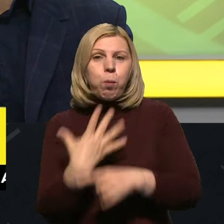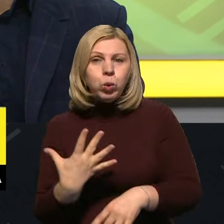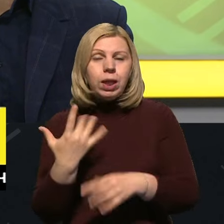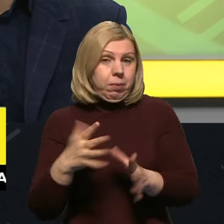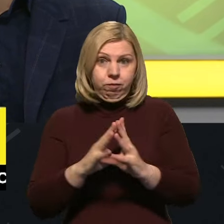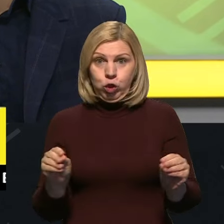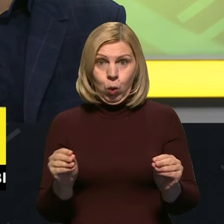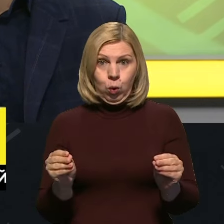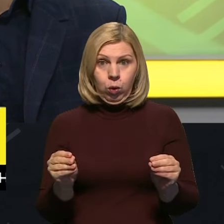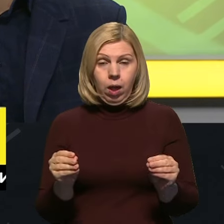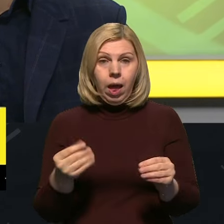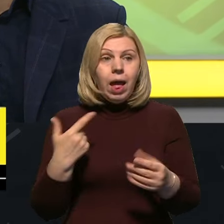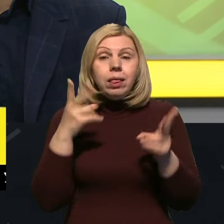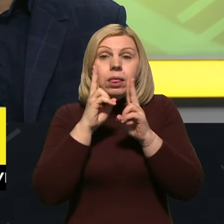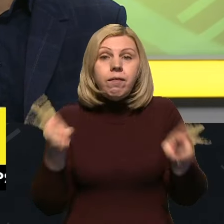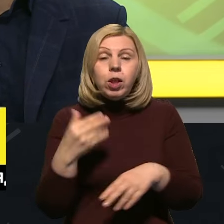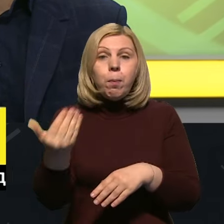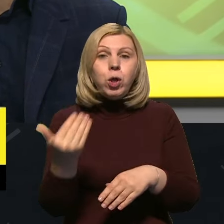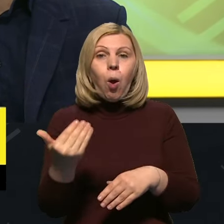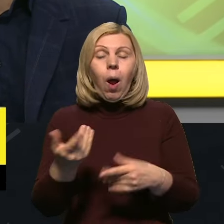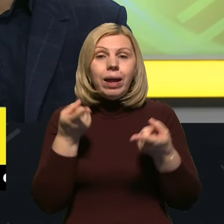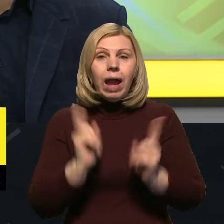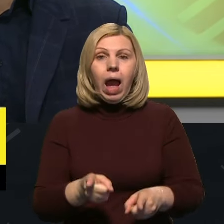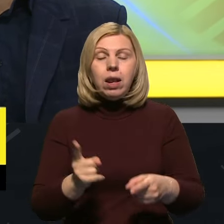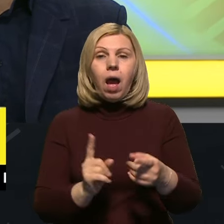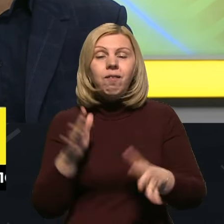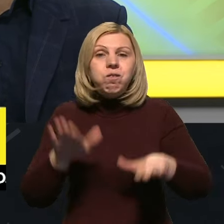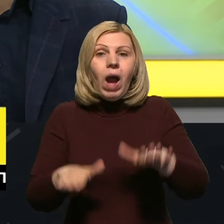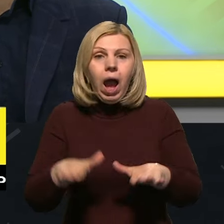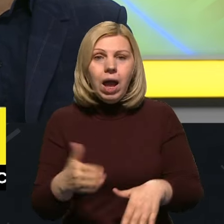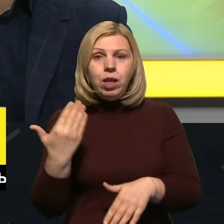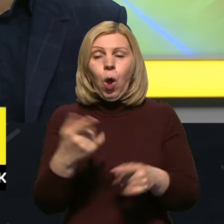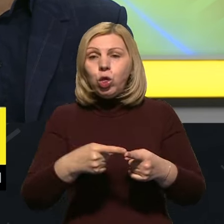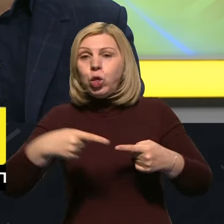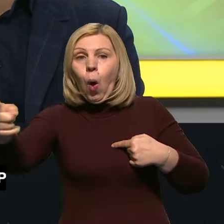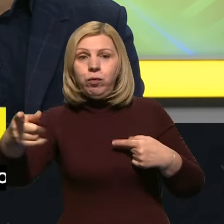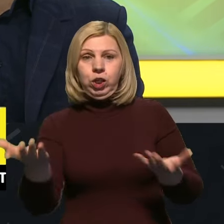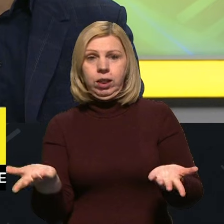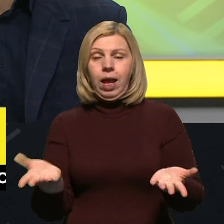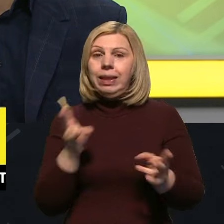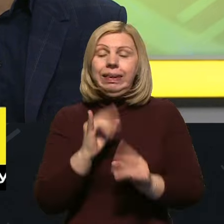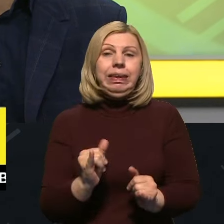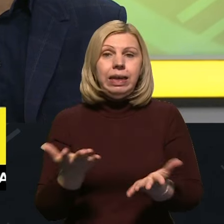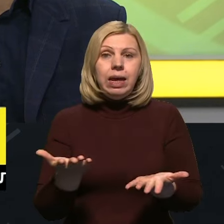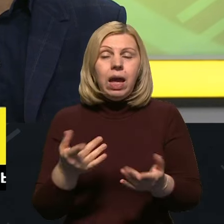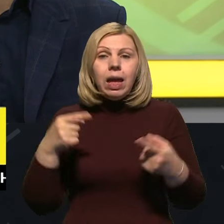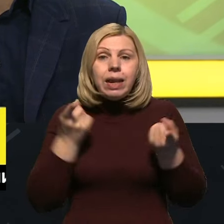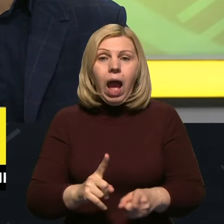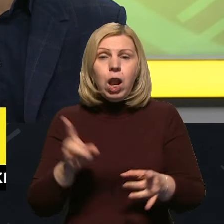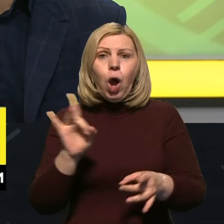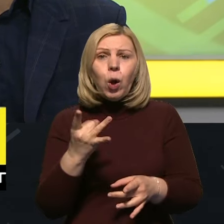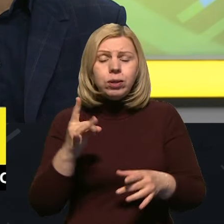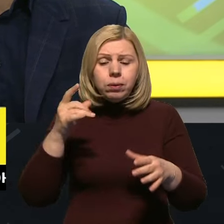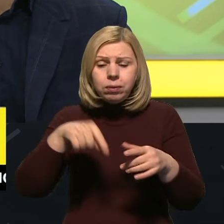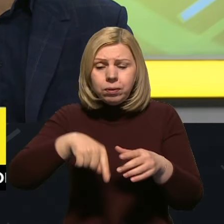все. Тобто, невідомо ні його реальна стартова вага, ні його довжина, ні реальний розмір бойової